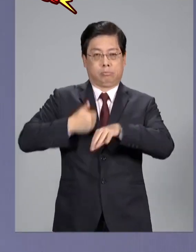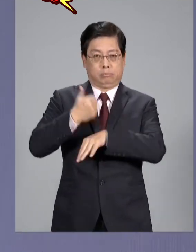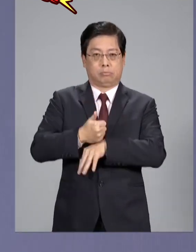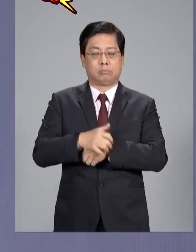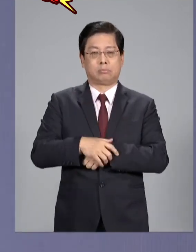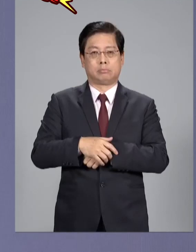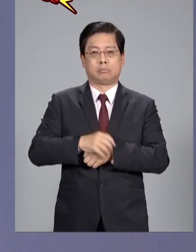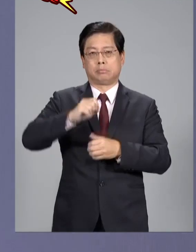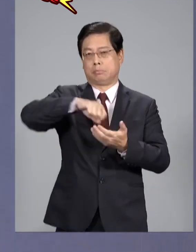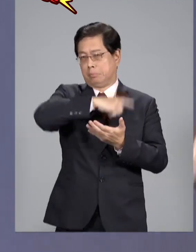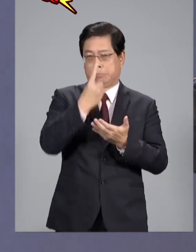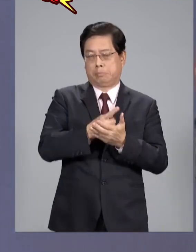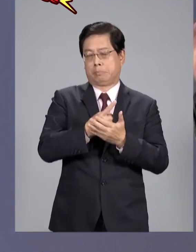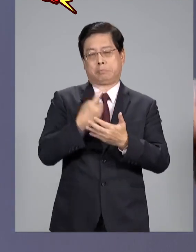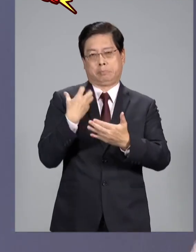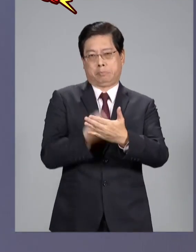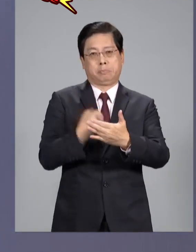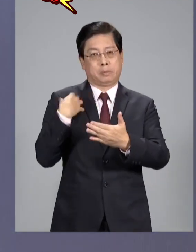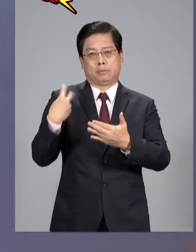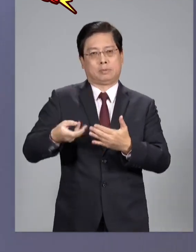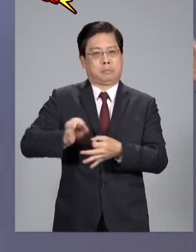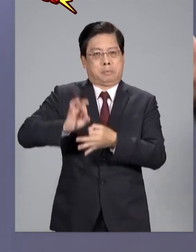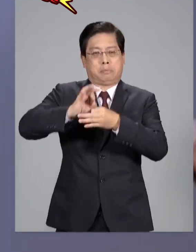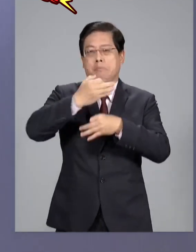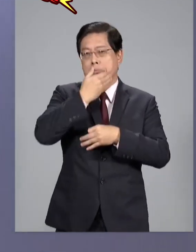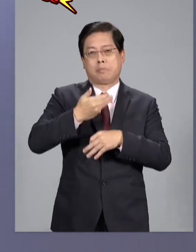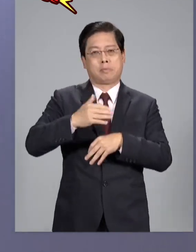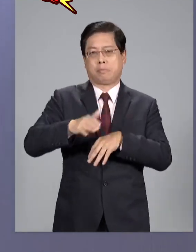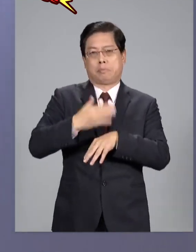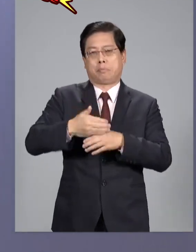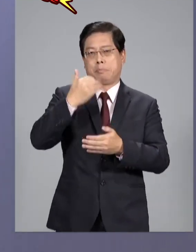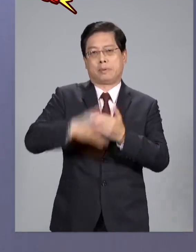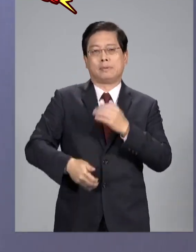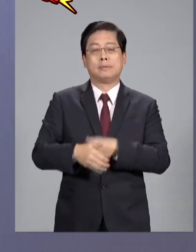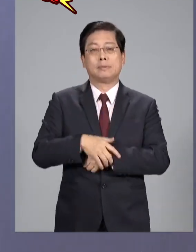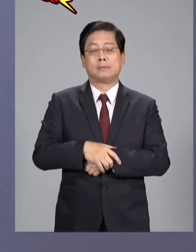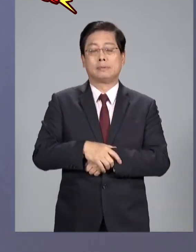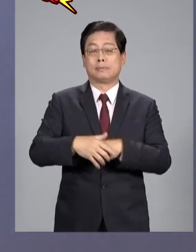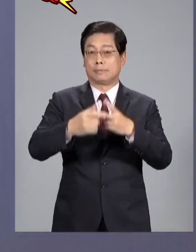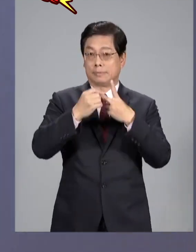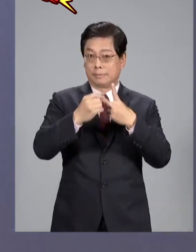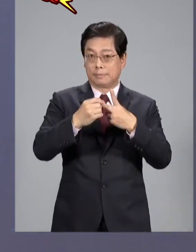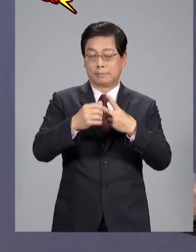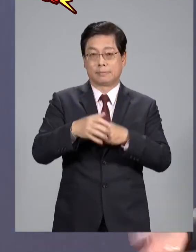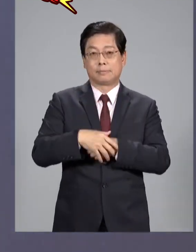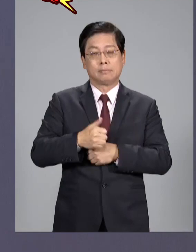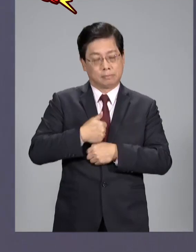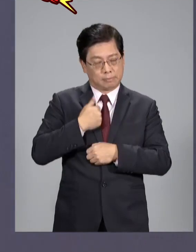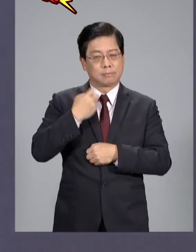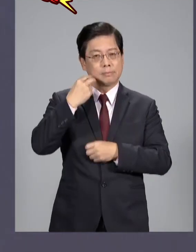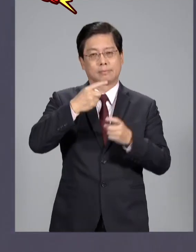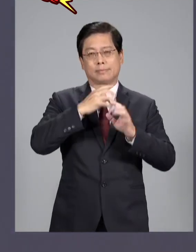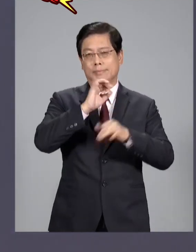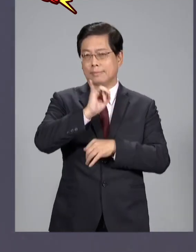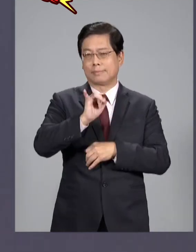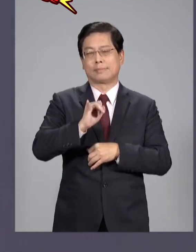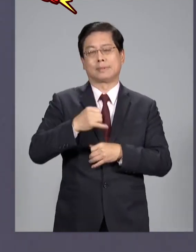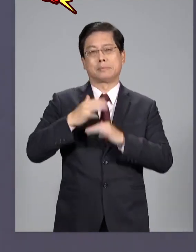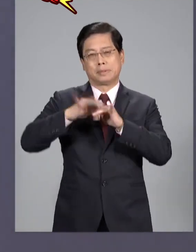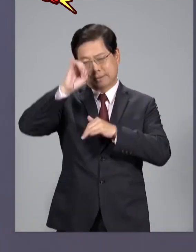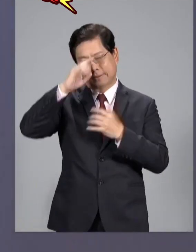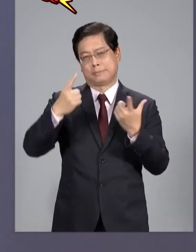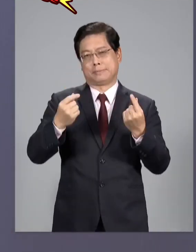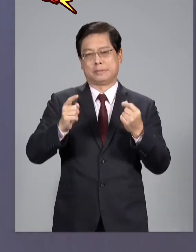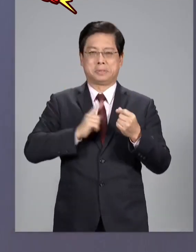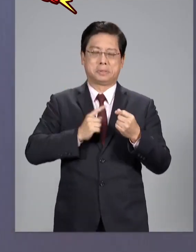以後全部照保留還要加碼絕對不會刪減另外呢這個我真的覺得小女士也好民進黨